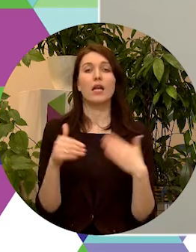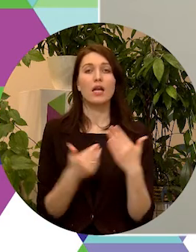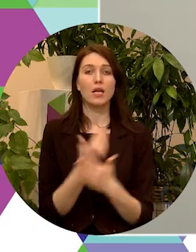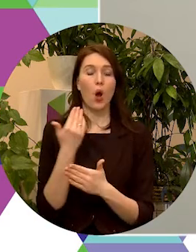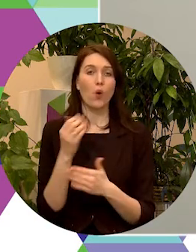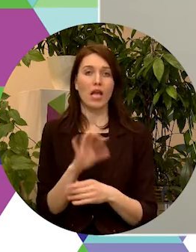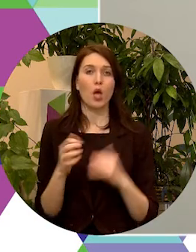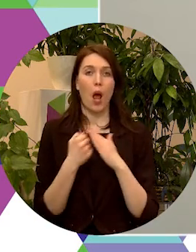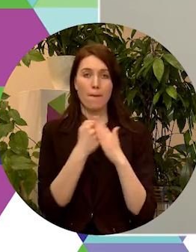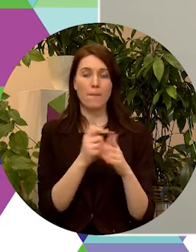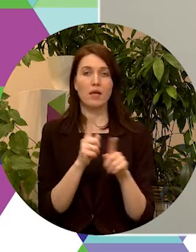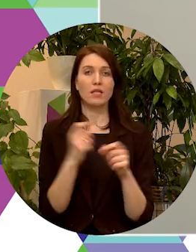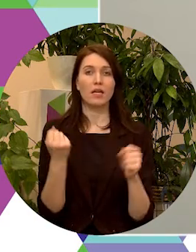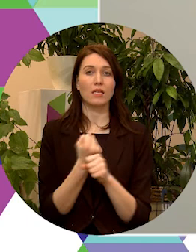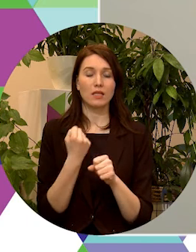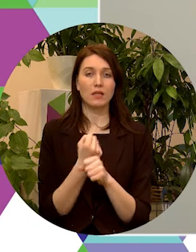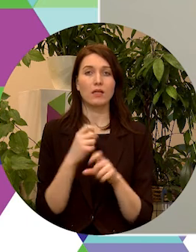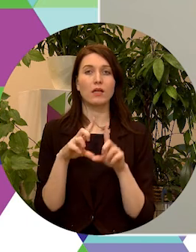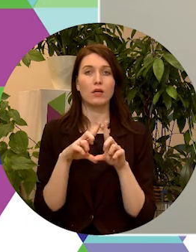skan izstrādus kosmērši.